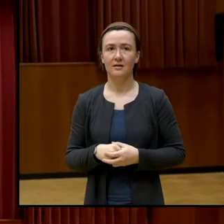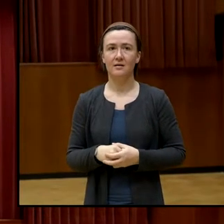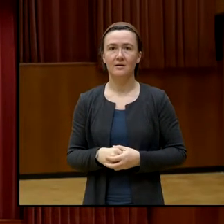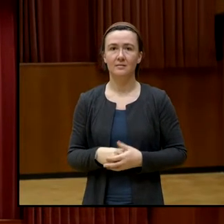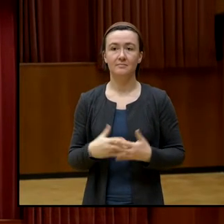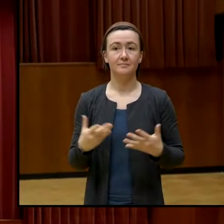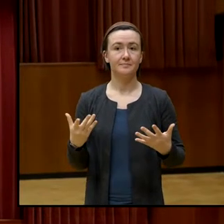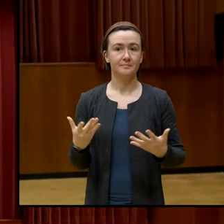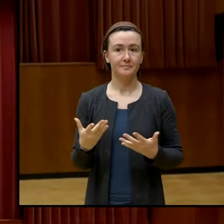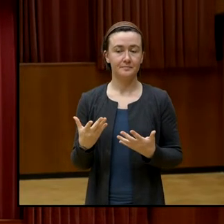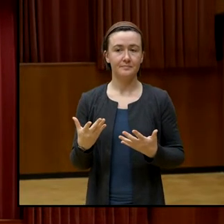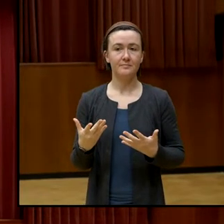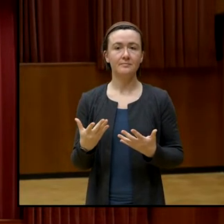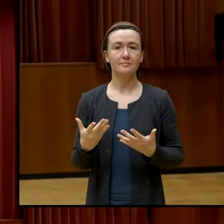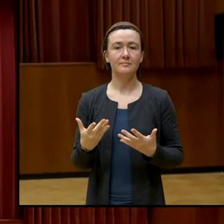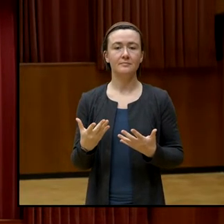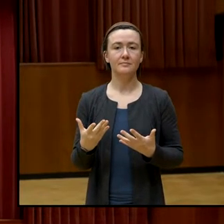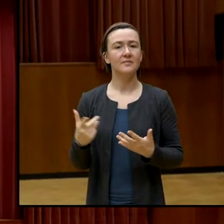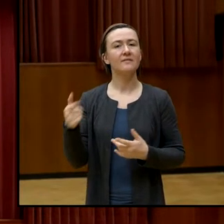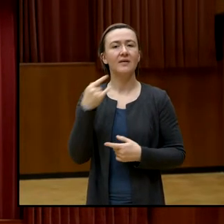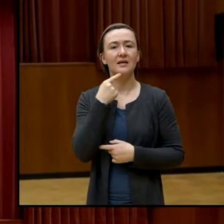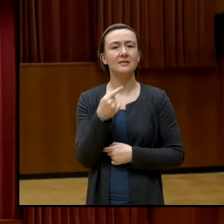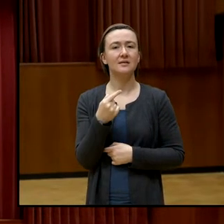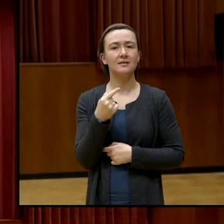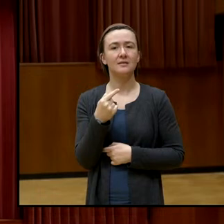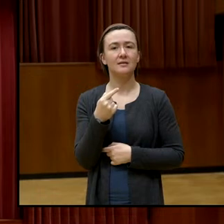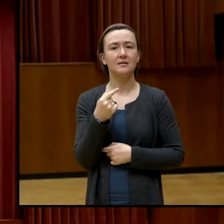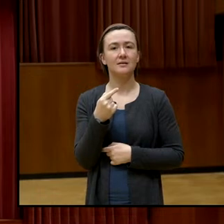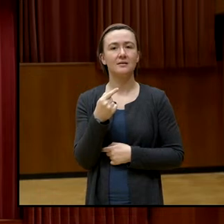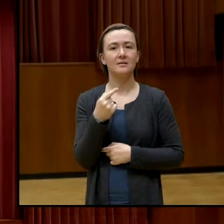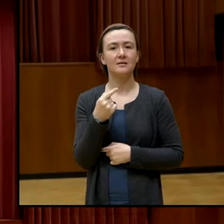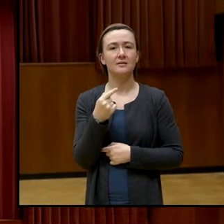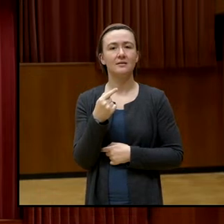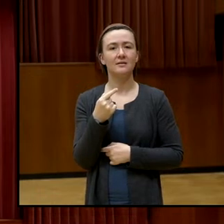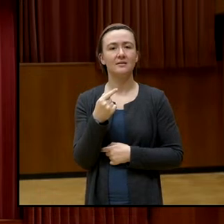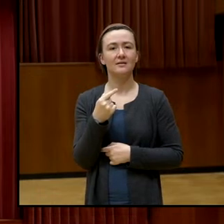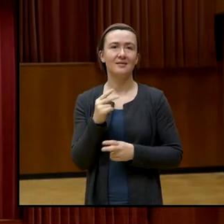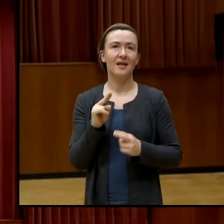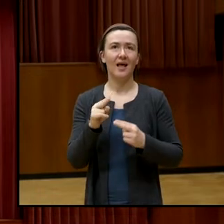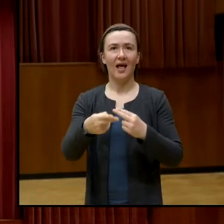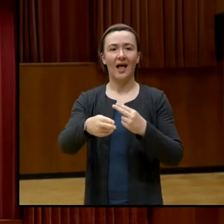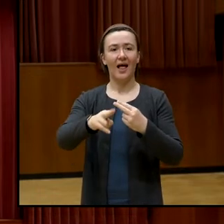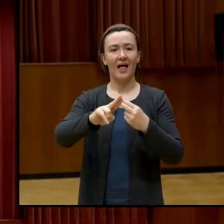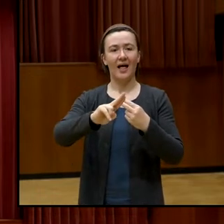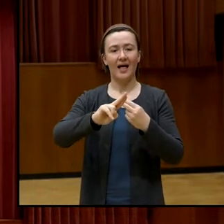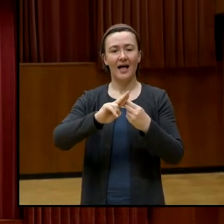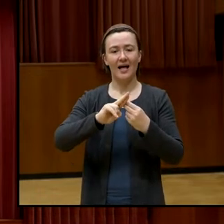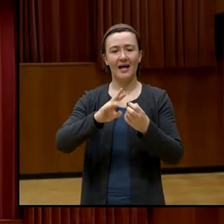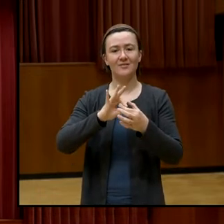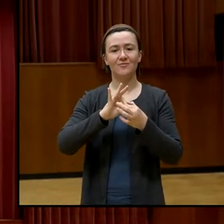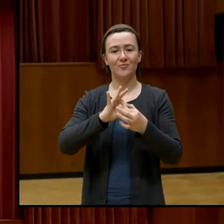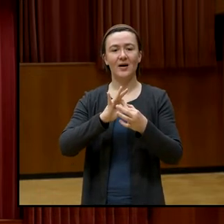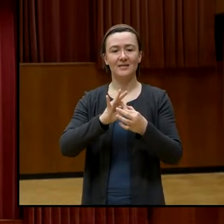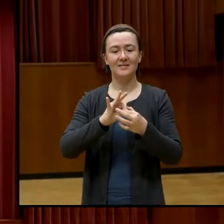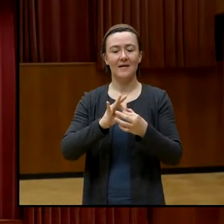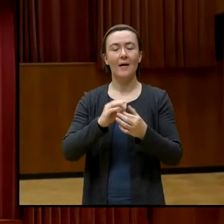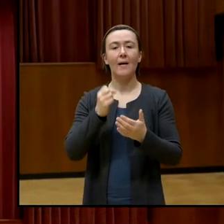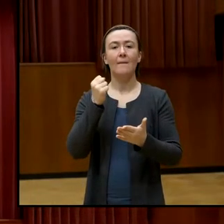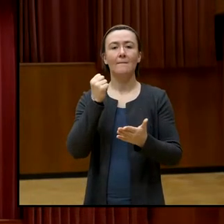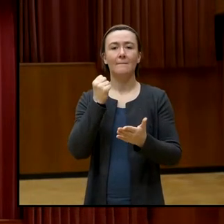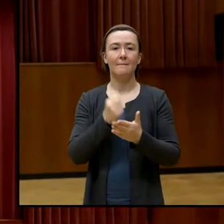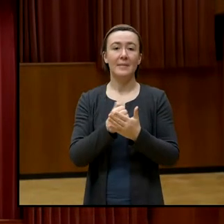Und zwar auf das, also weil Sie gesagt haben, das Ergebnis, also die Antwort liegt sozusagen im Ergebnis der Passegalwahl,